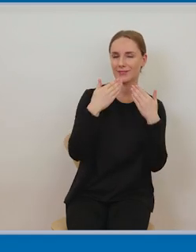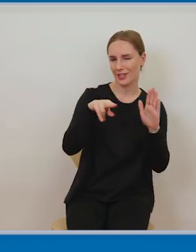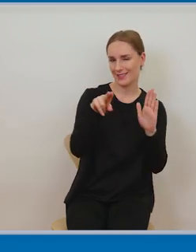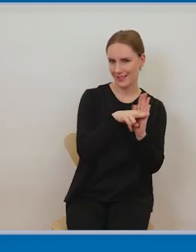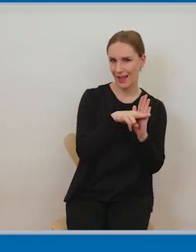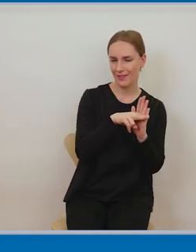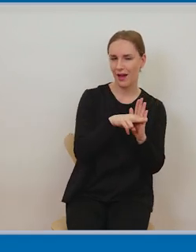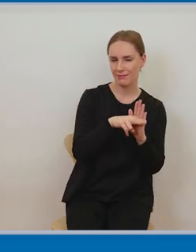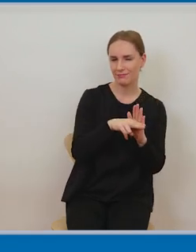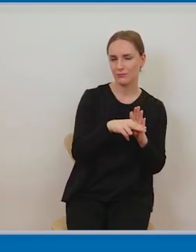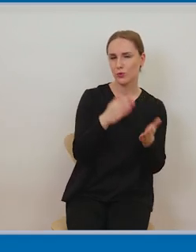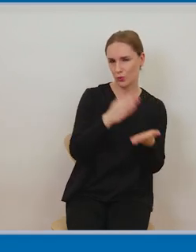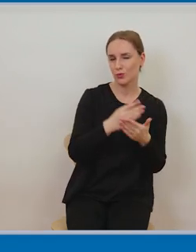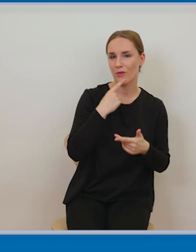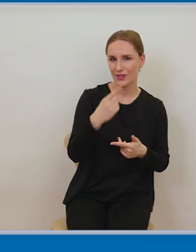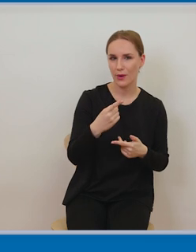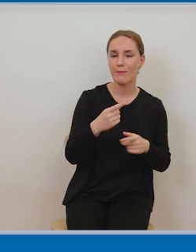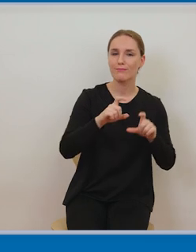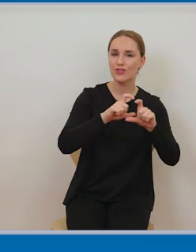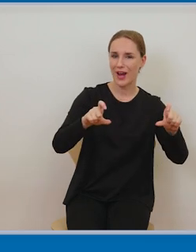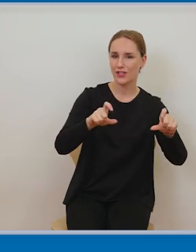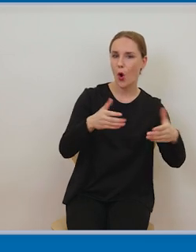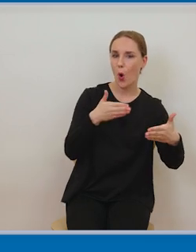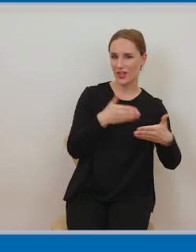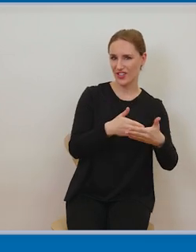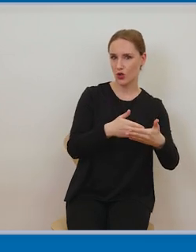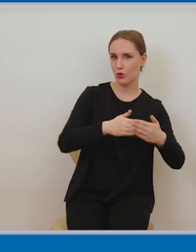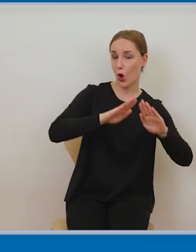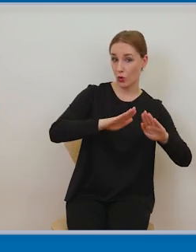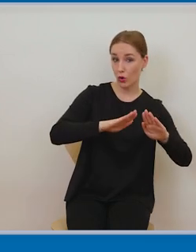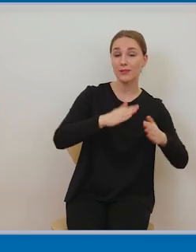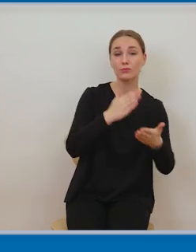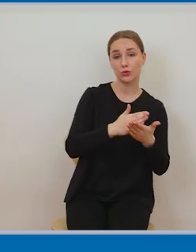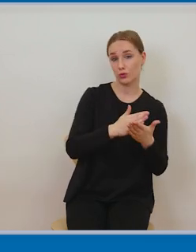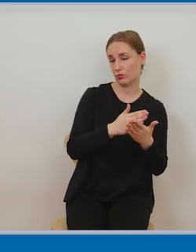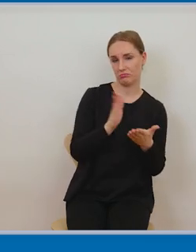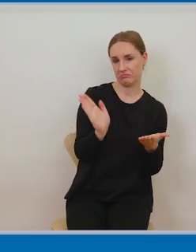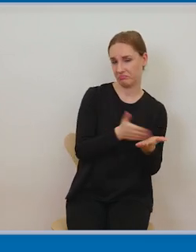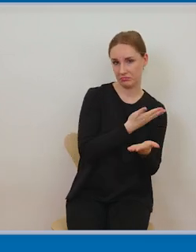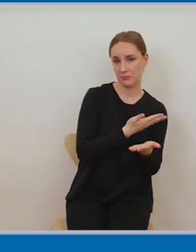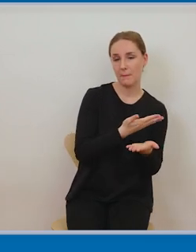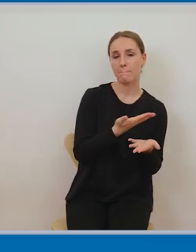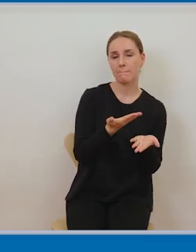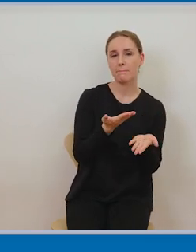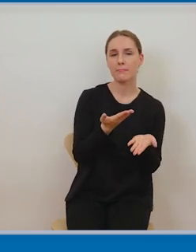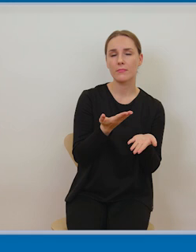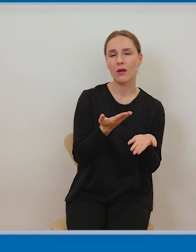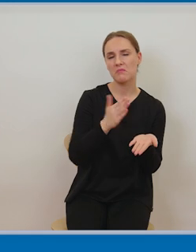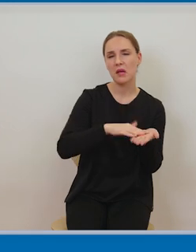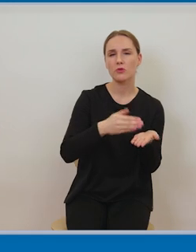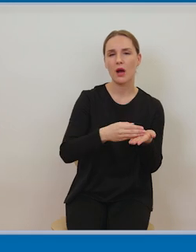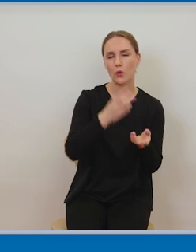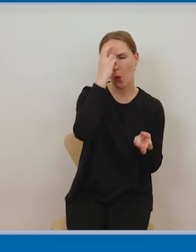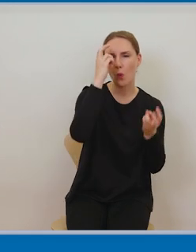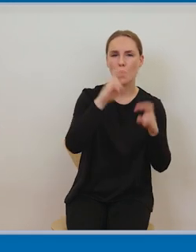ograniczonego czasu ochrony prawa autorskich, ich ochrona wygasła. Czyli mówimy tutaj o jakichś starych, różnego